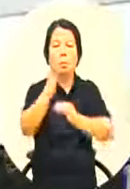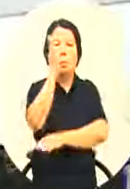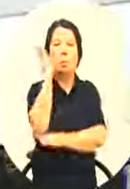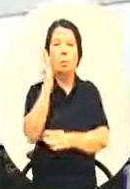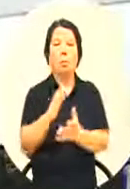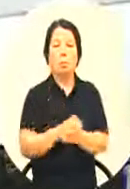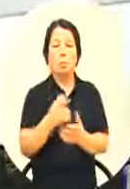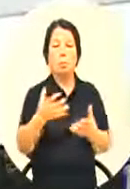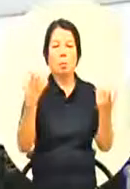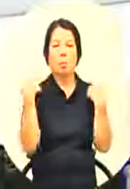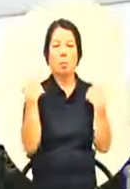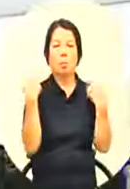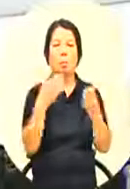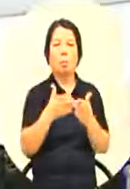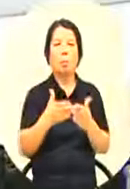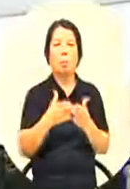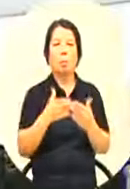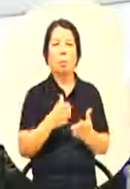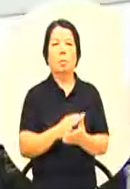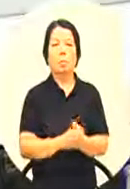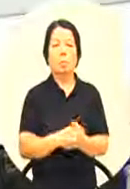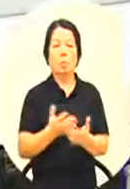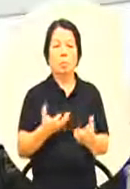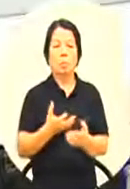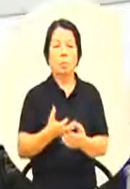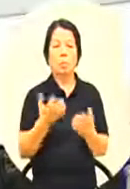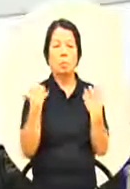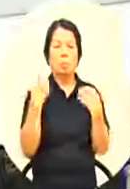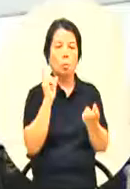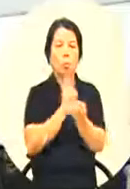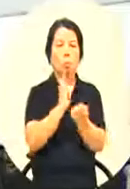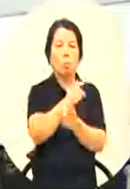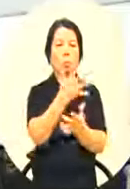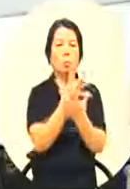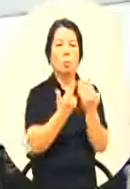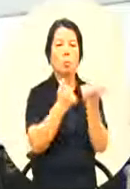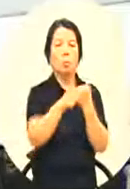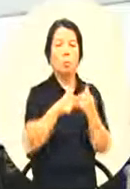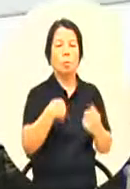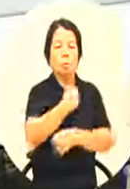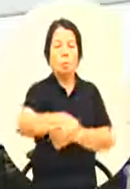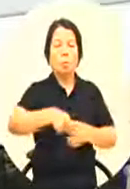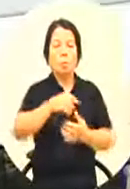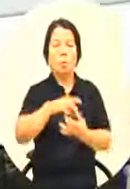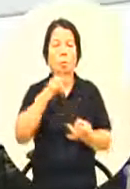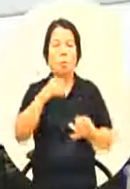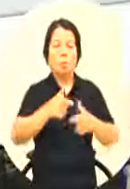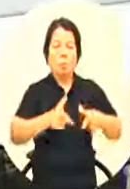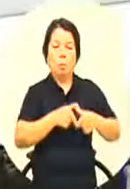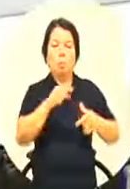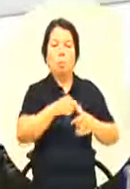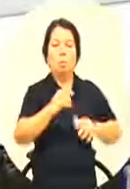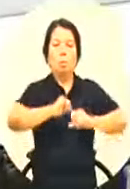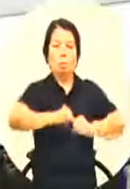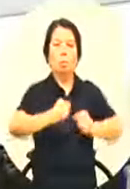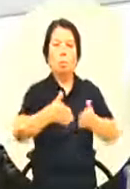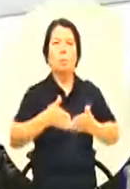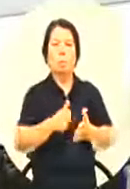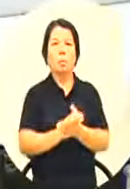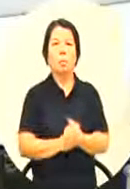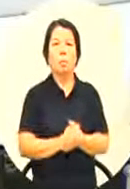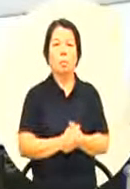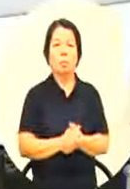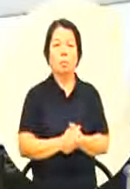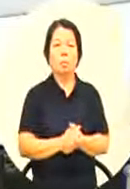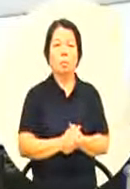责任来负责对我们这些学童的一个身心的一个健康我希望能很